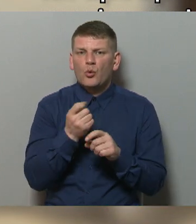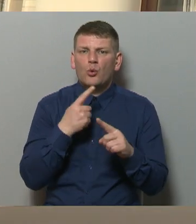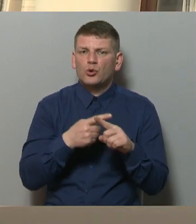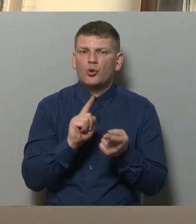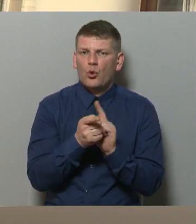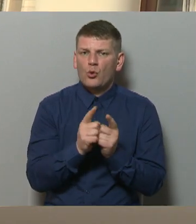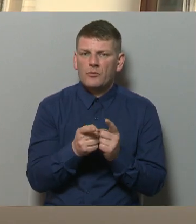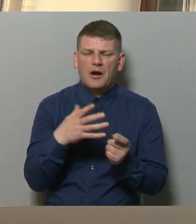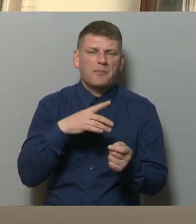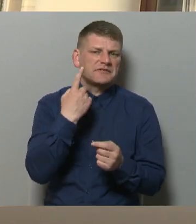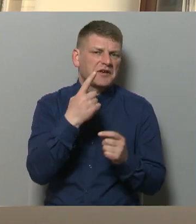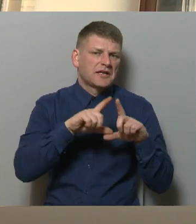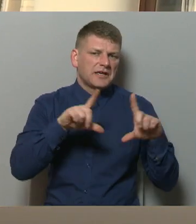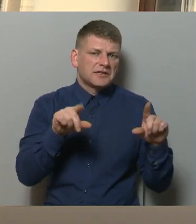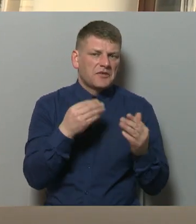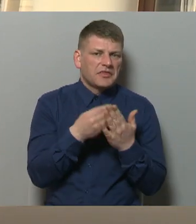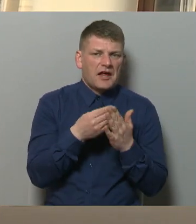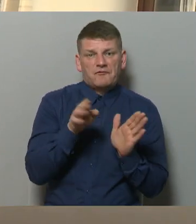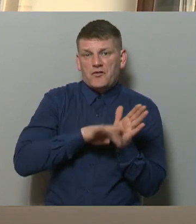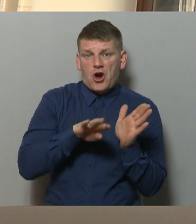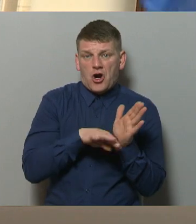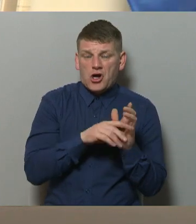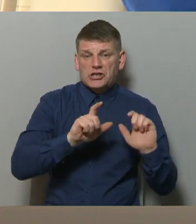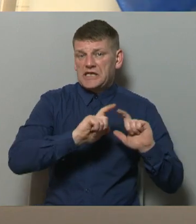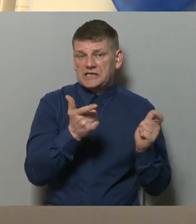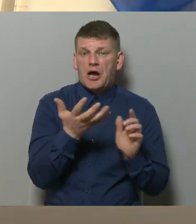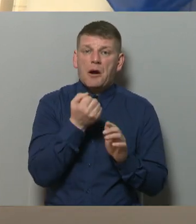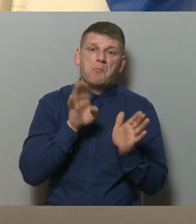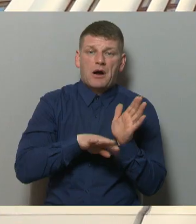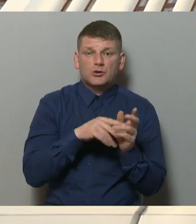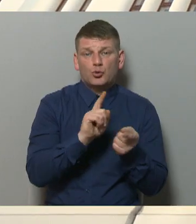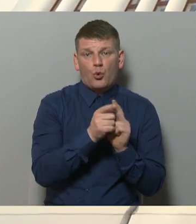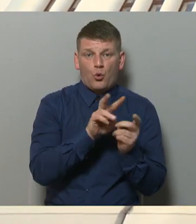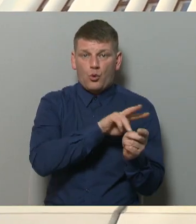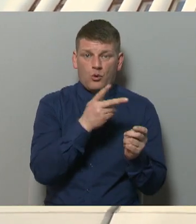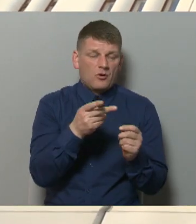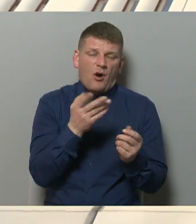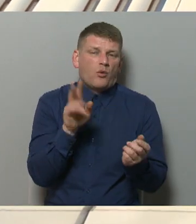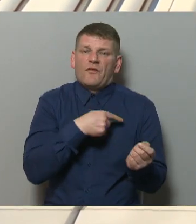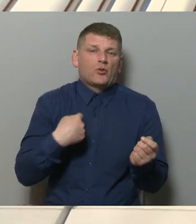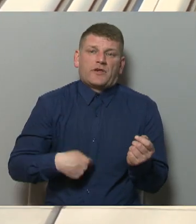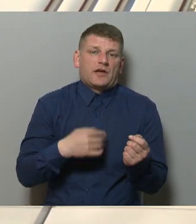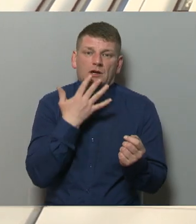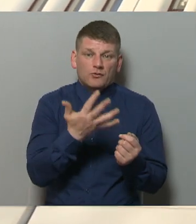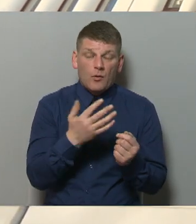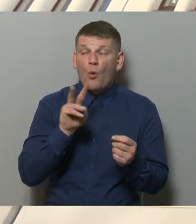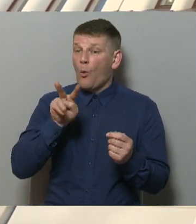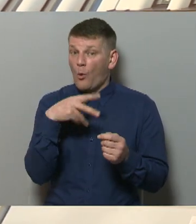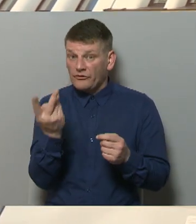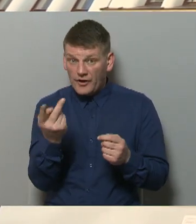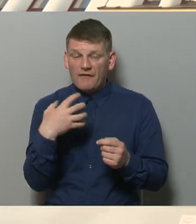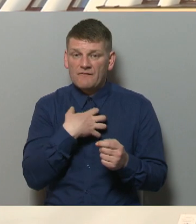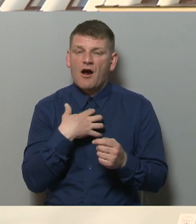Kāpēc vienai iestādē darba visam vienkārši izziņa ar parastu tulkojumu kautvēr no ģīnīšu valodas, bet otrē nepieciešama